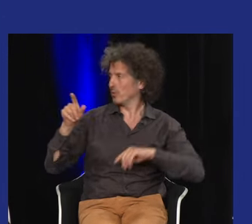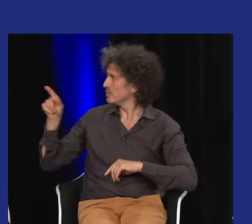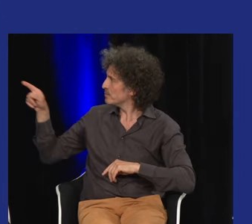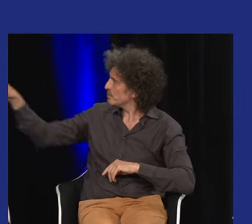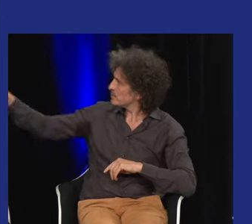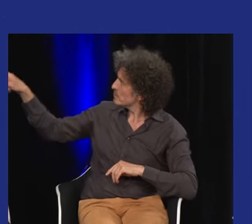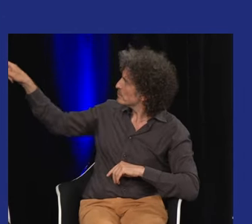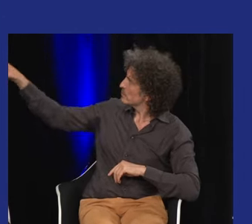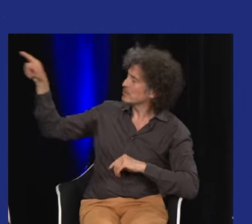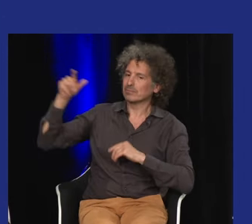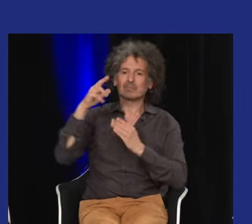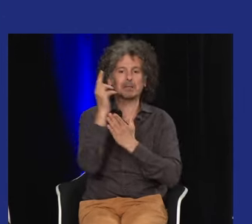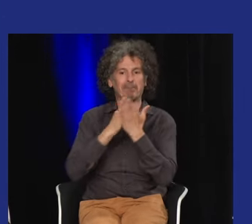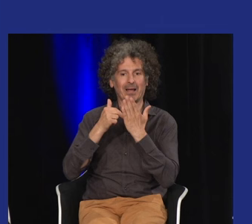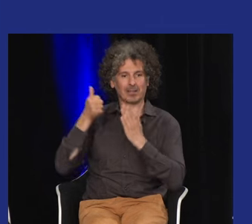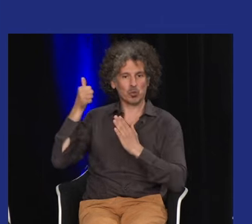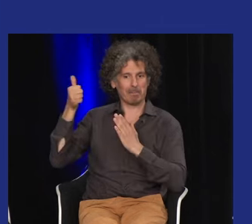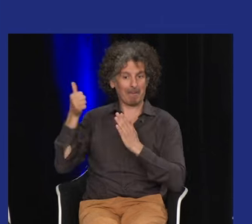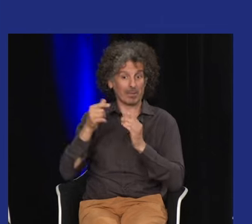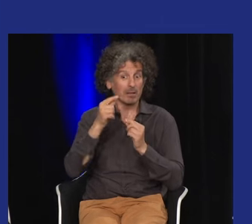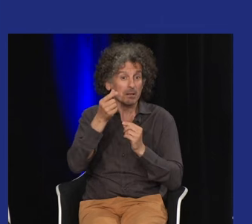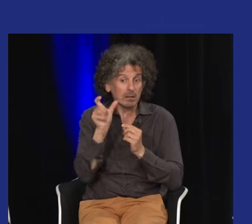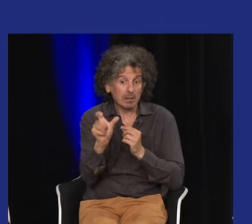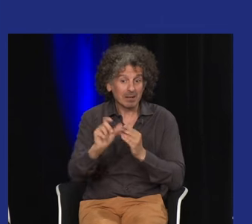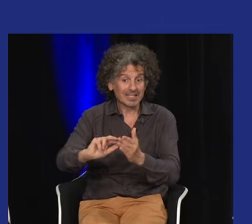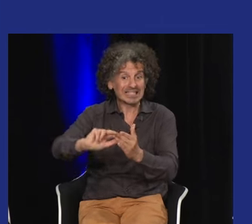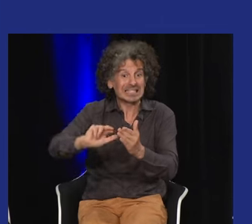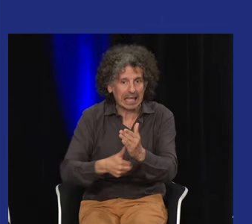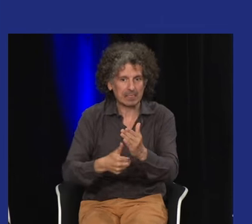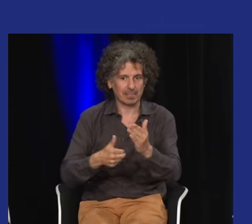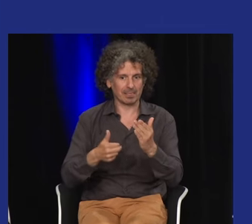Alors, au niveau des tableaux, on a également un peintre